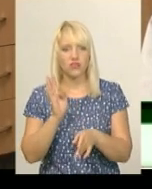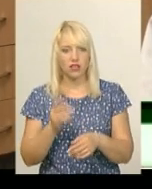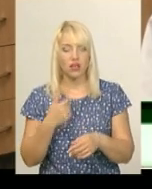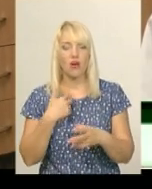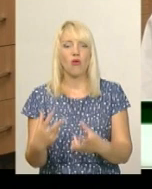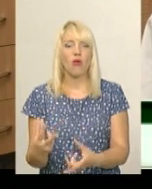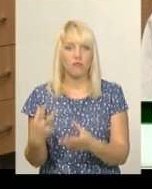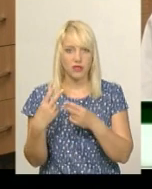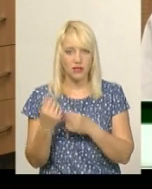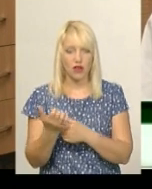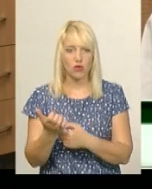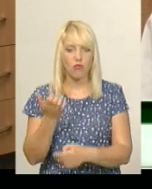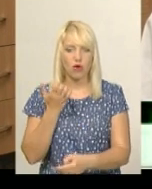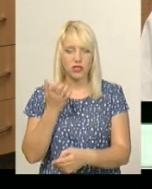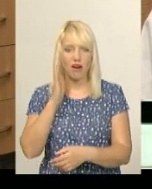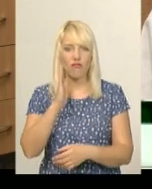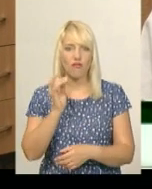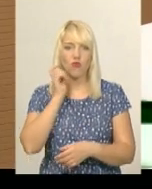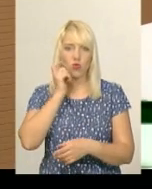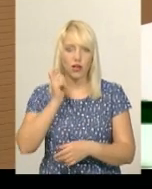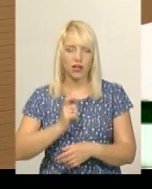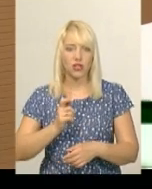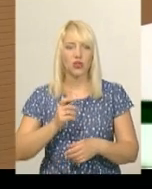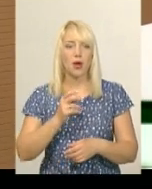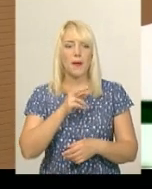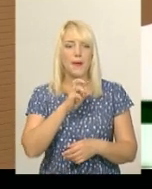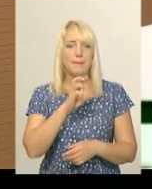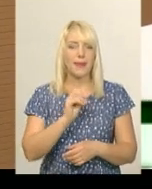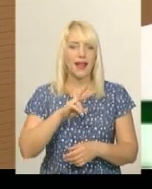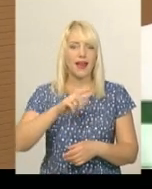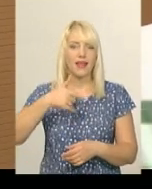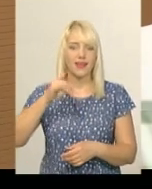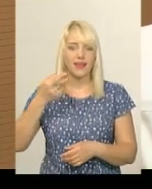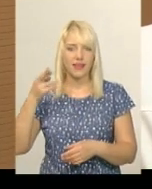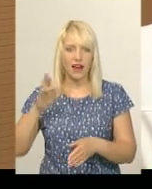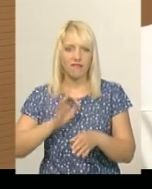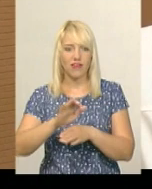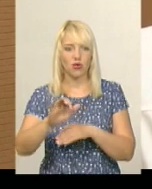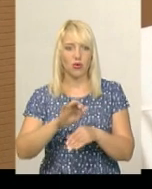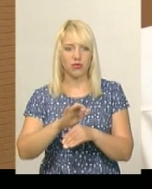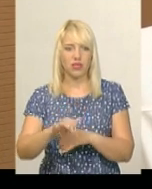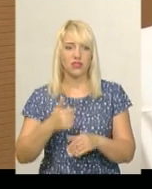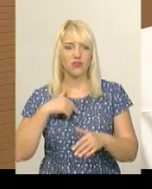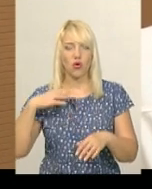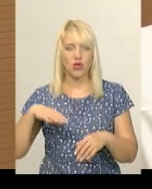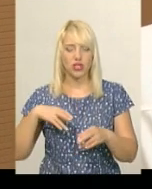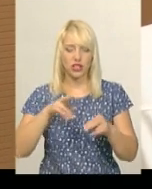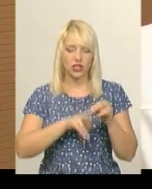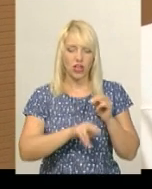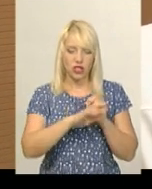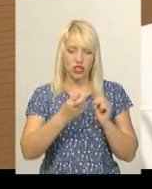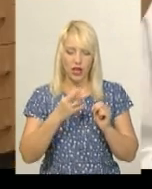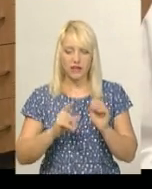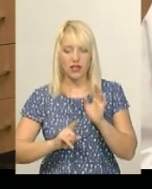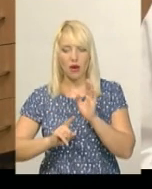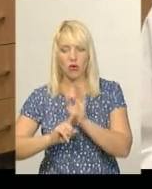вакцини більгійського виробництва. Ми очікуємо її десь в кінці червня, на початку липня